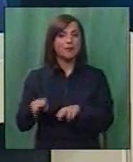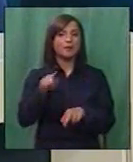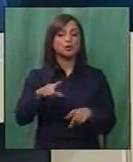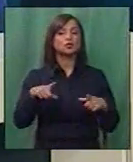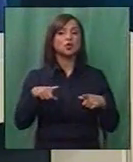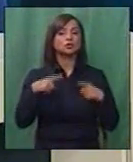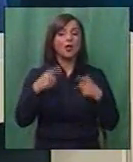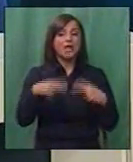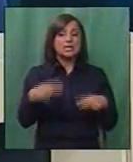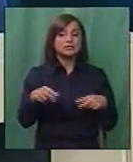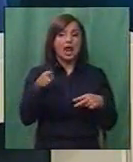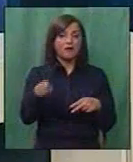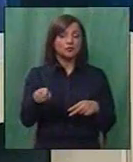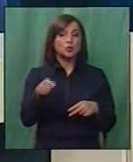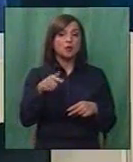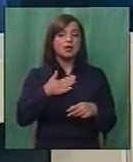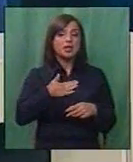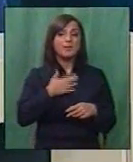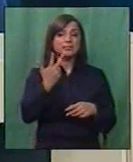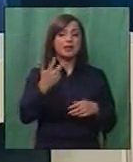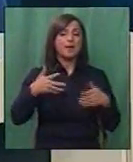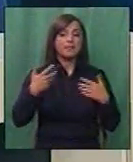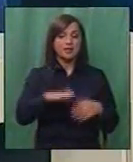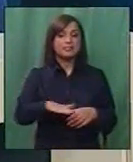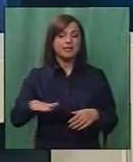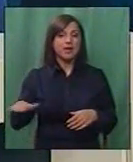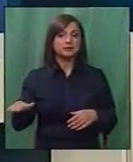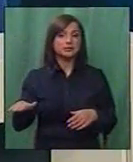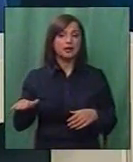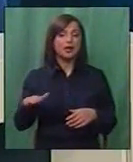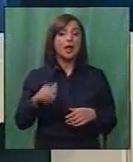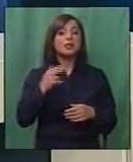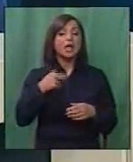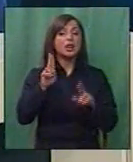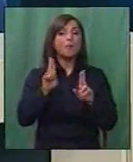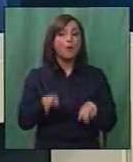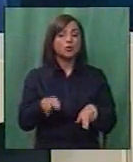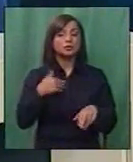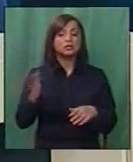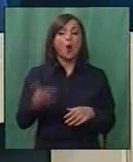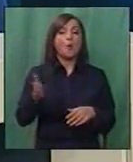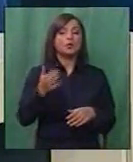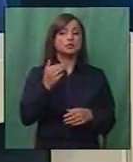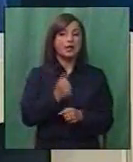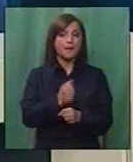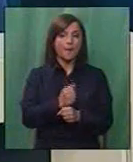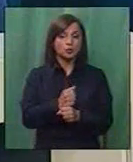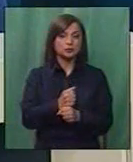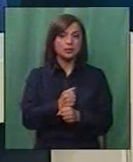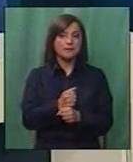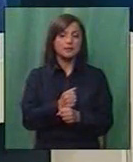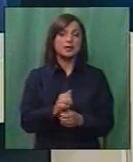пошто живејна е со страф овде и имам 3 малолетни деца, дали може да се убрза по стапката?